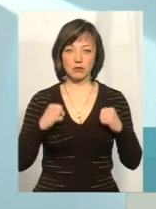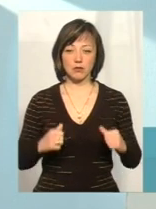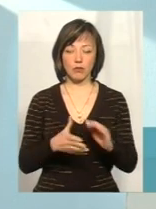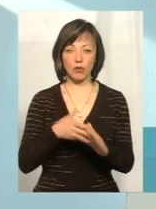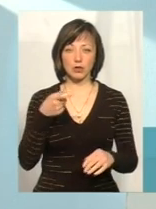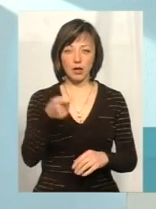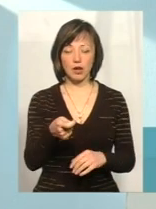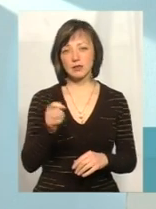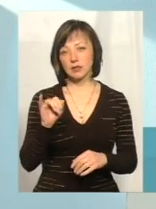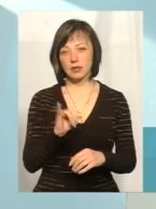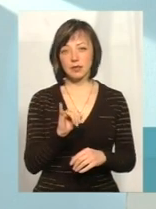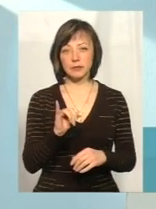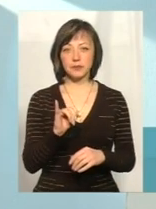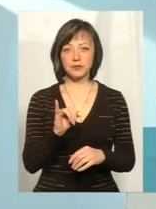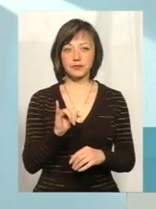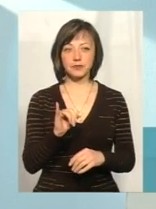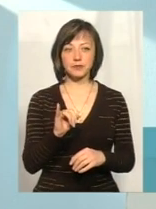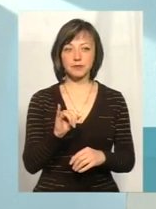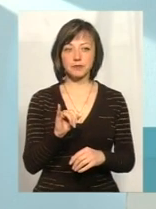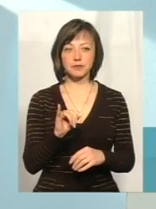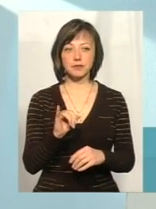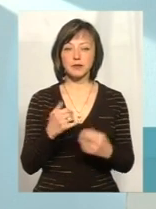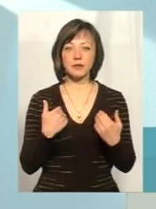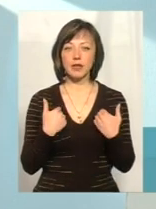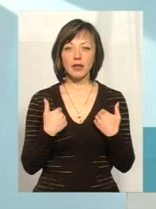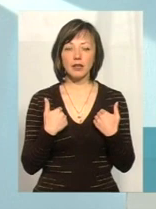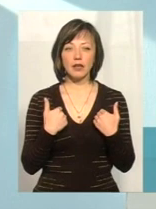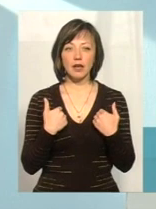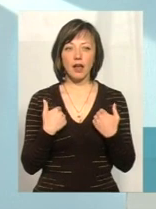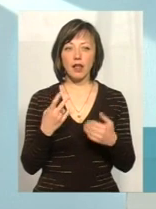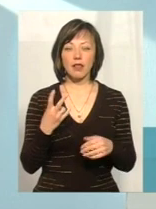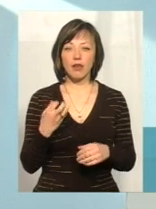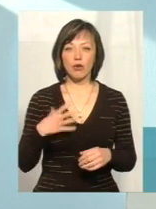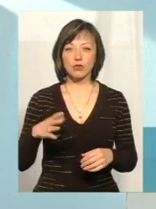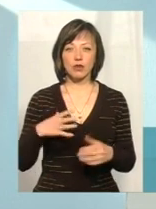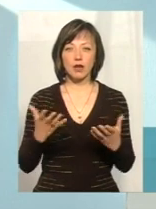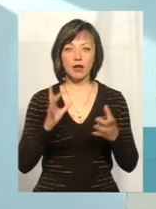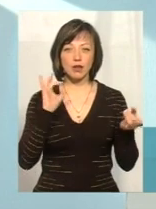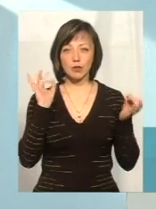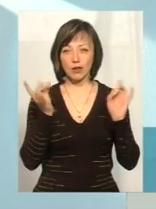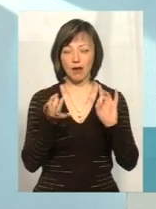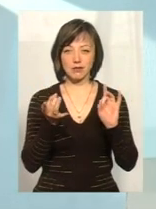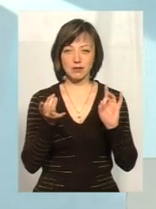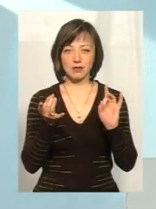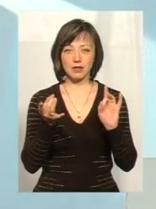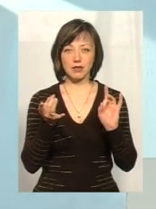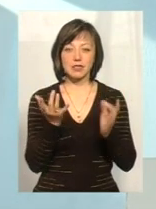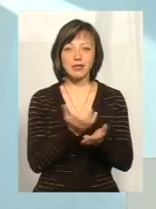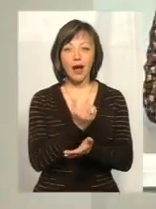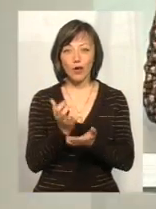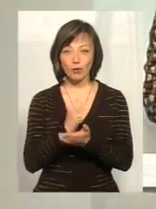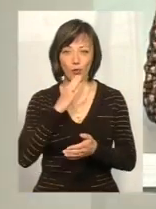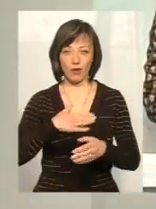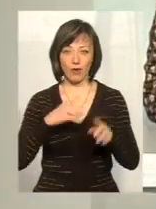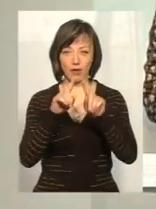І, ну, я не очікую якихось там резонансних таких знахідок.